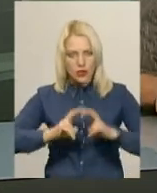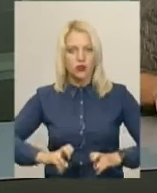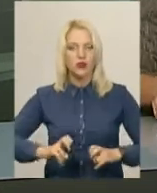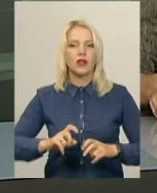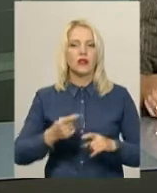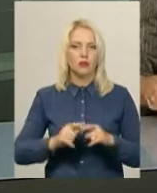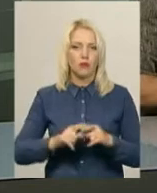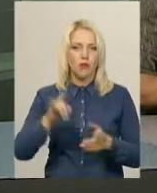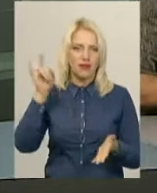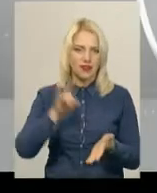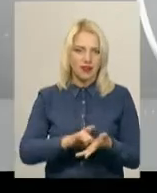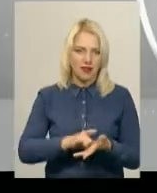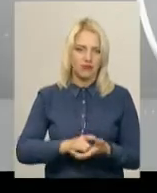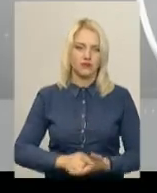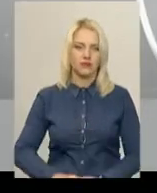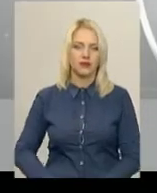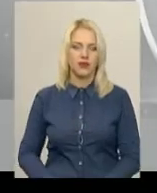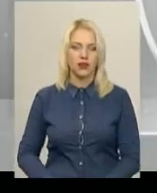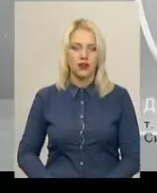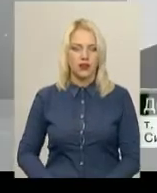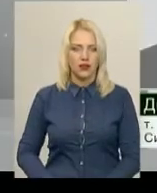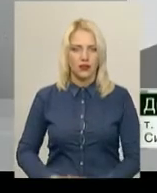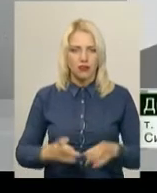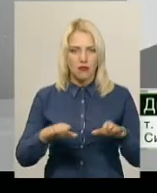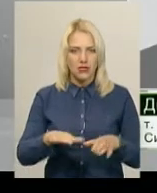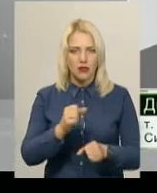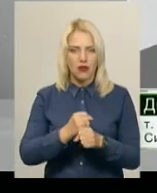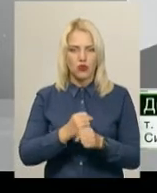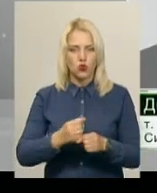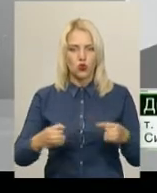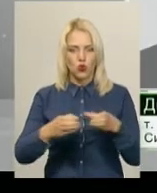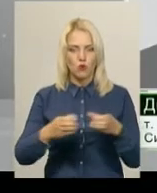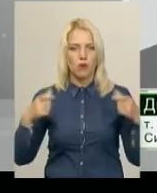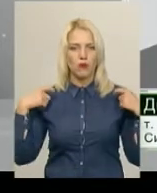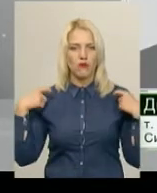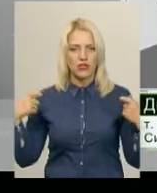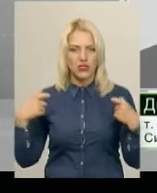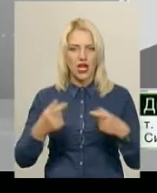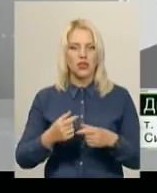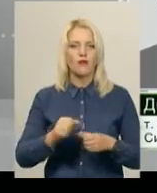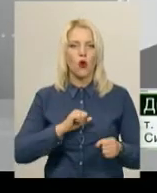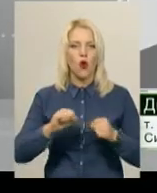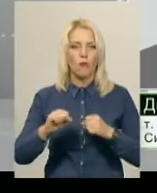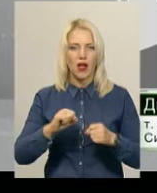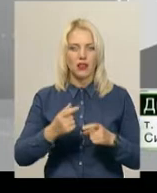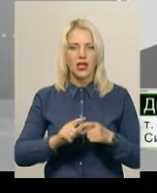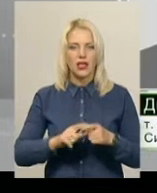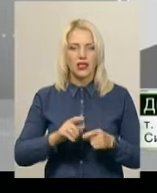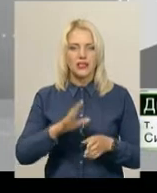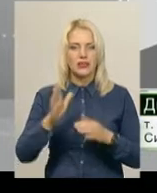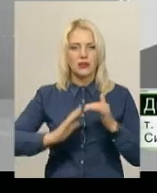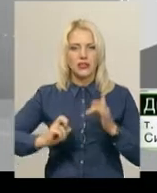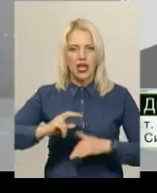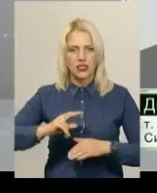літака. На місці працює група офіцерів Командування повітряних сил Збройних сил України, провідні спеціалісти